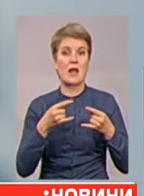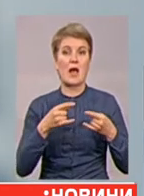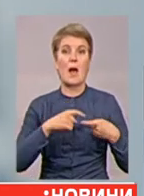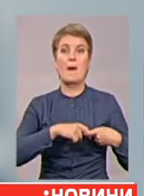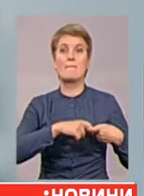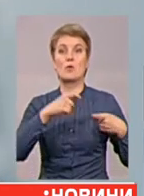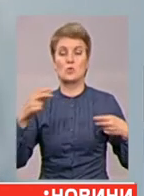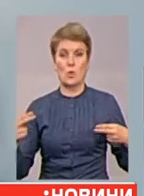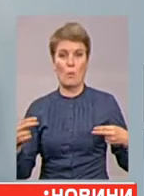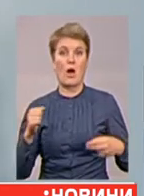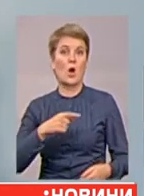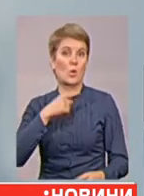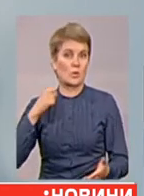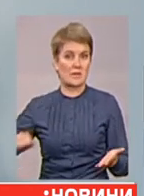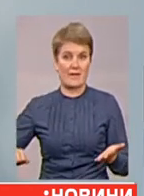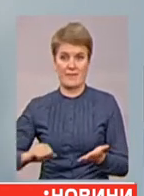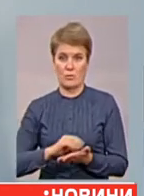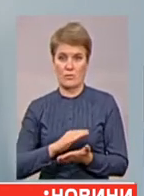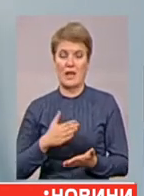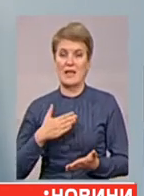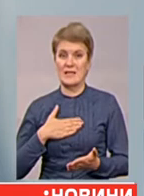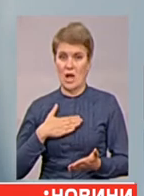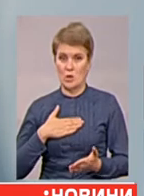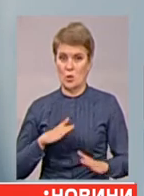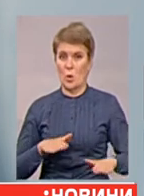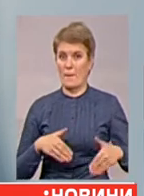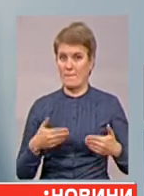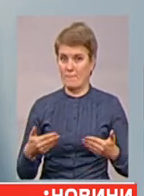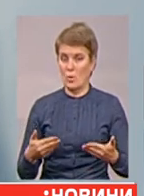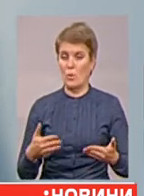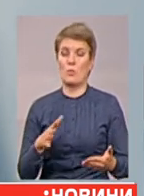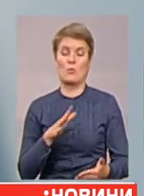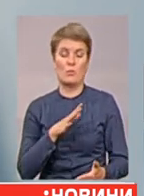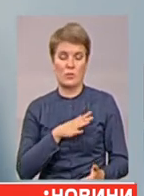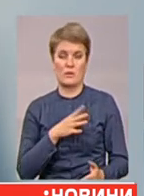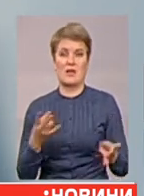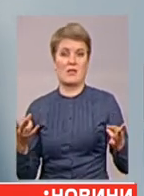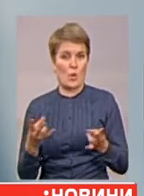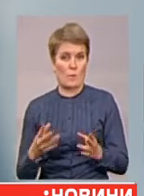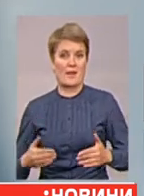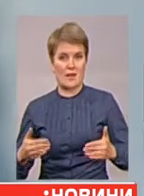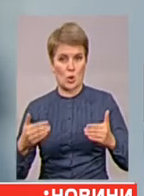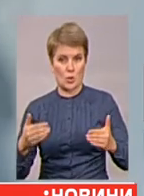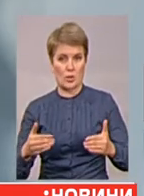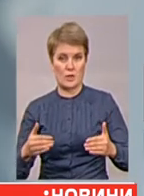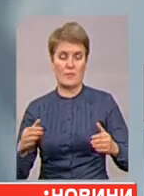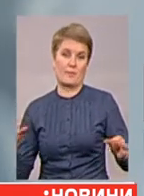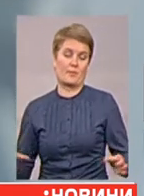Росія ж відмовилась тоді. Тобто, з нашого боку, були прийняти всі необхідні кроки, але нічого.